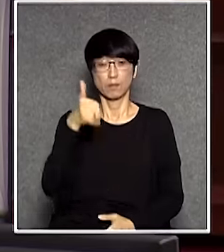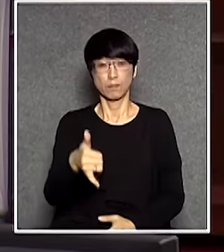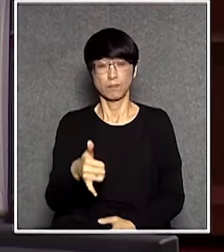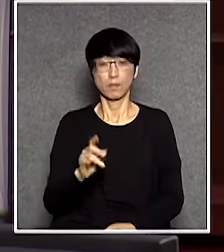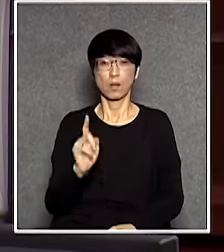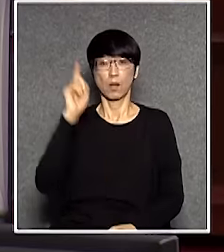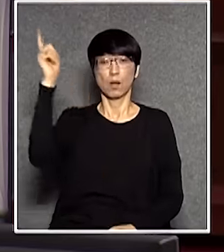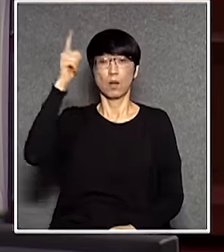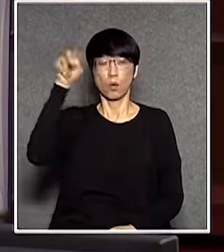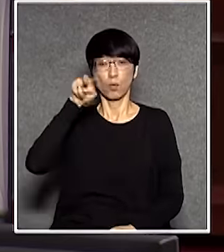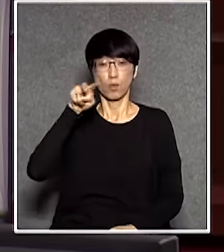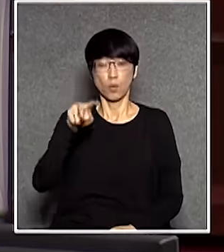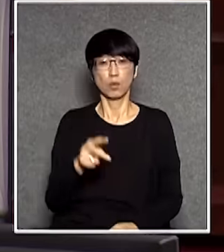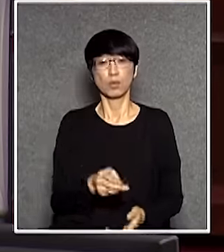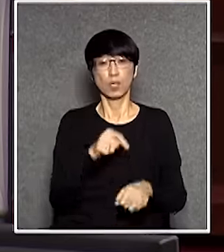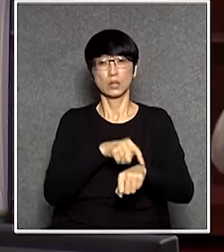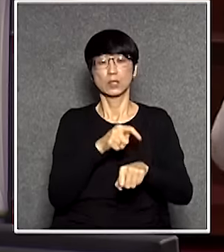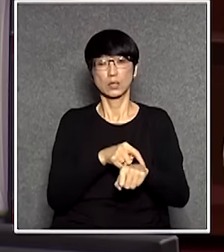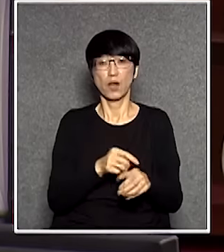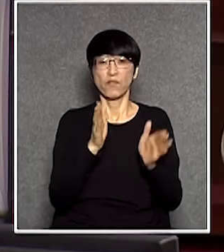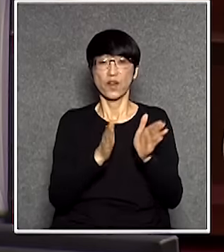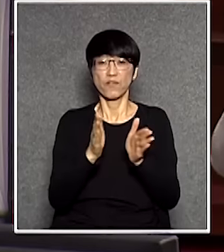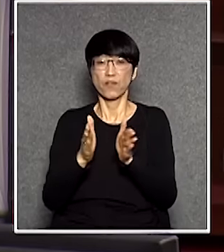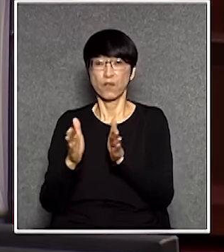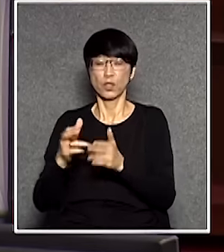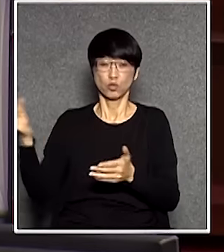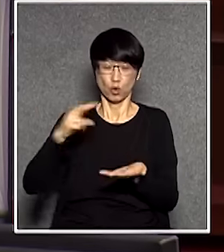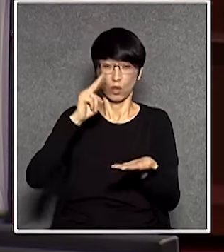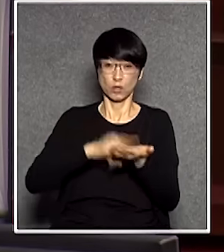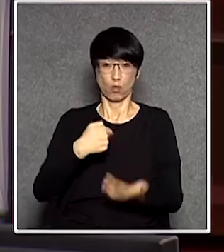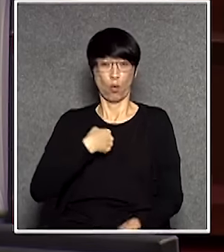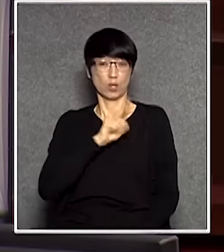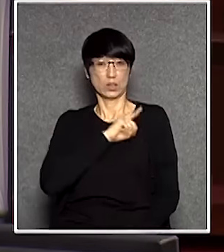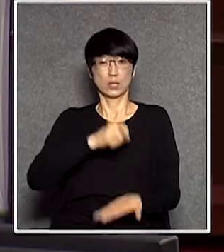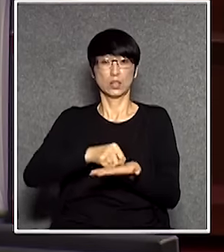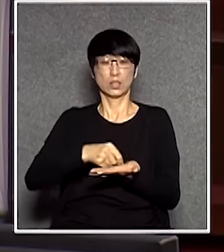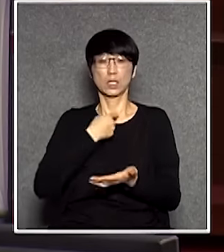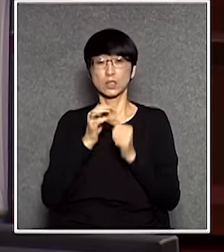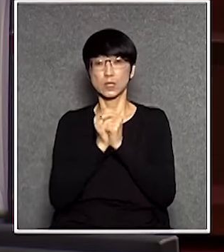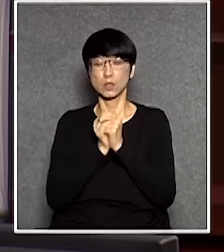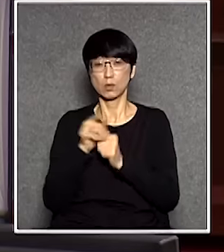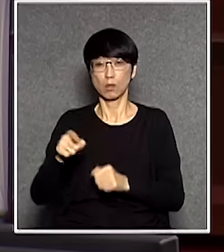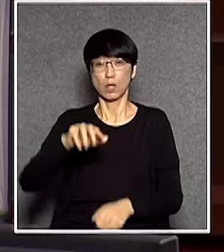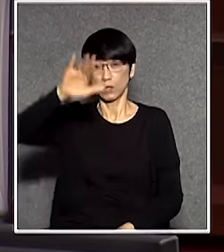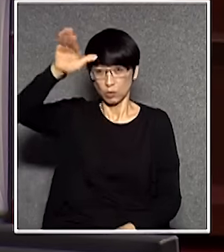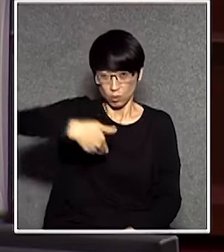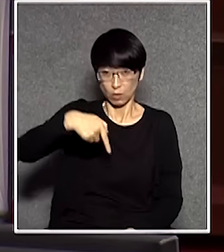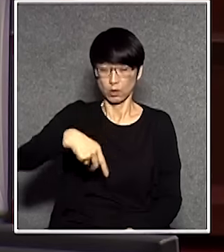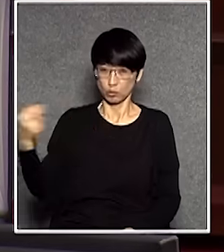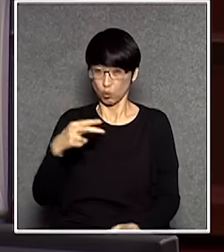管系統現在又要分歧什麼說一堆廢話於是我又寫了一封信我寫的我要求張委會再問他一次